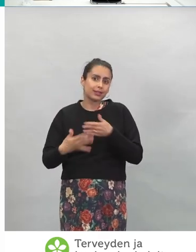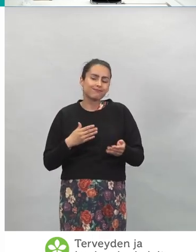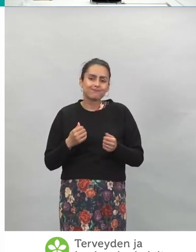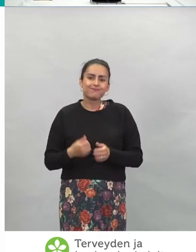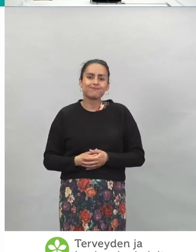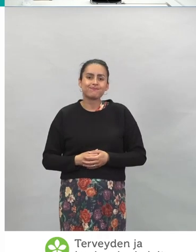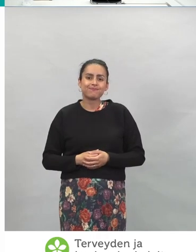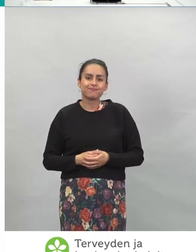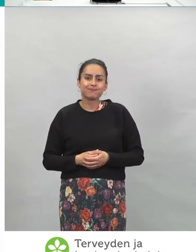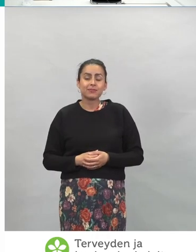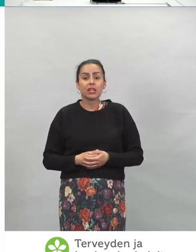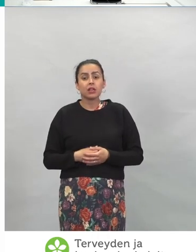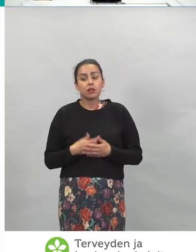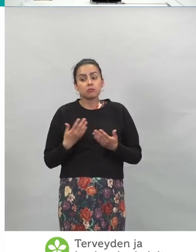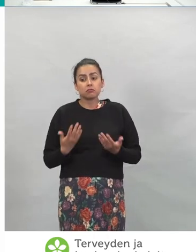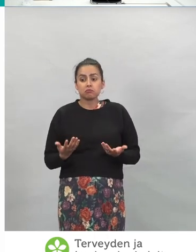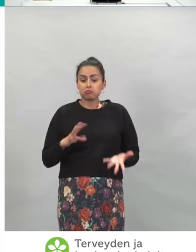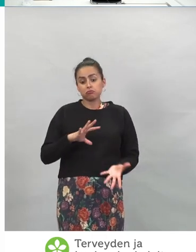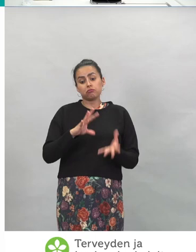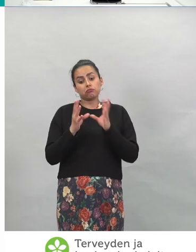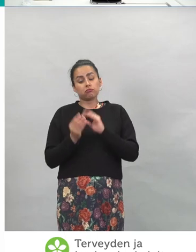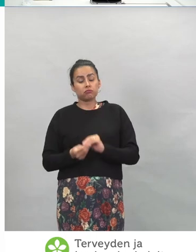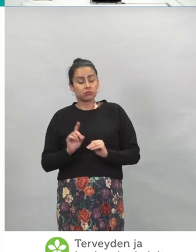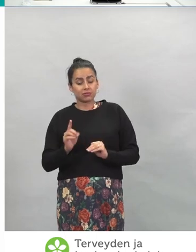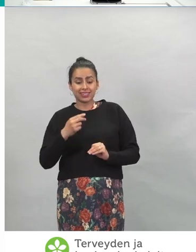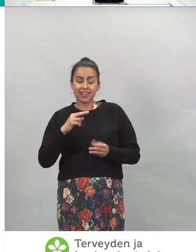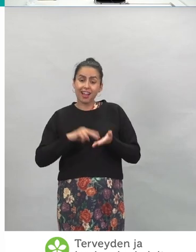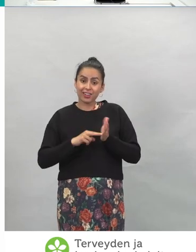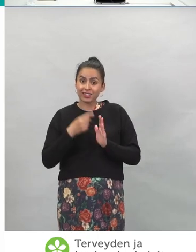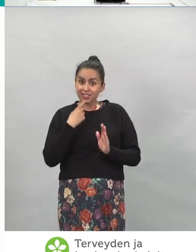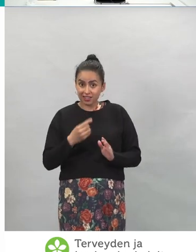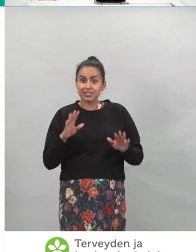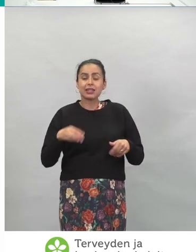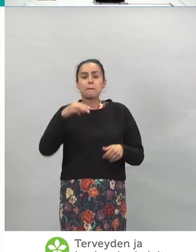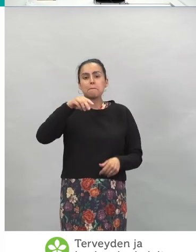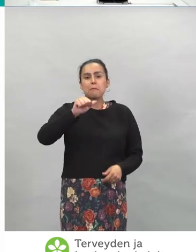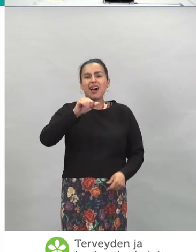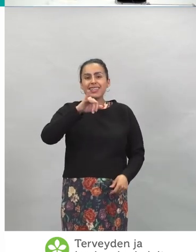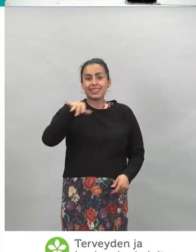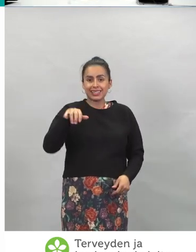Ja tässä oli varmaan se, mitä minulla oli sanottavana, ja jatkaako Maija tästä?